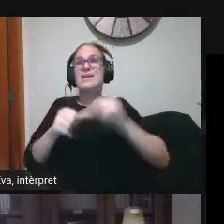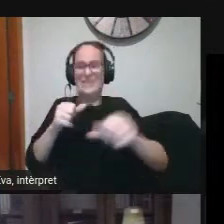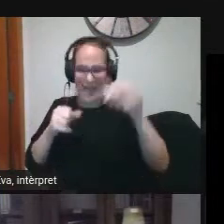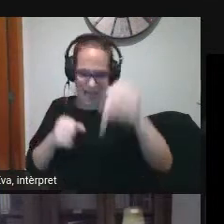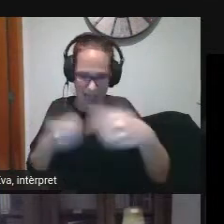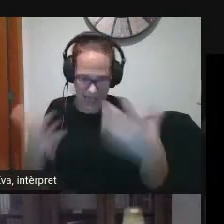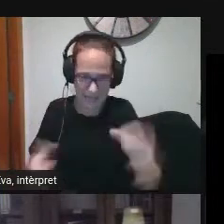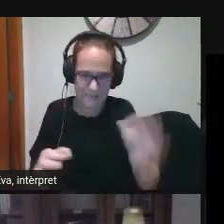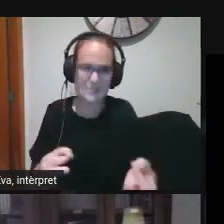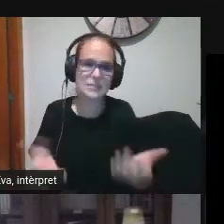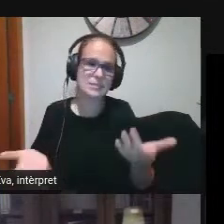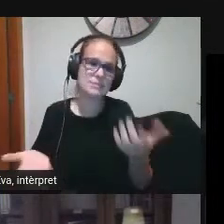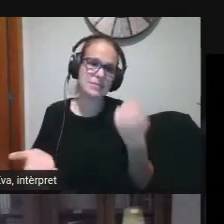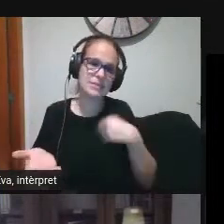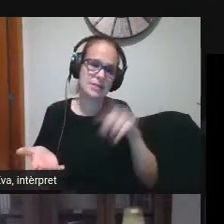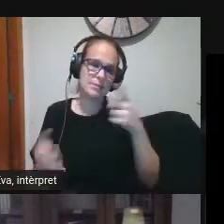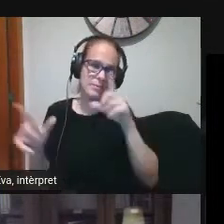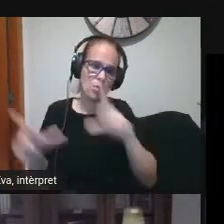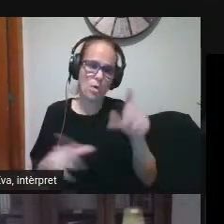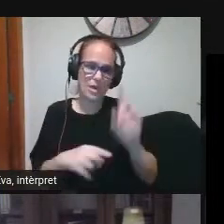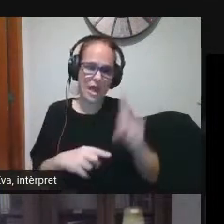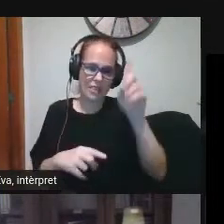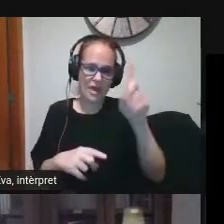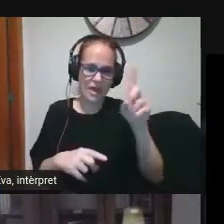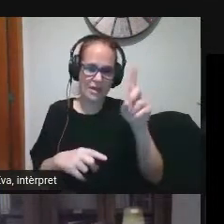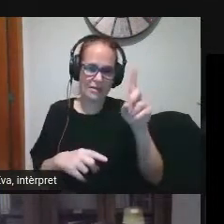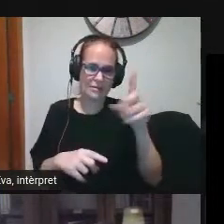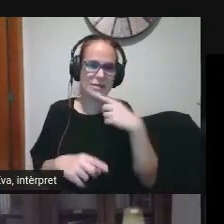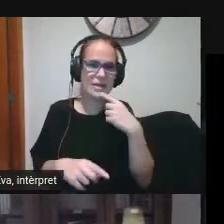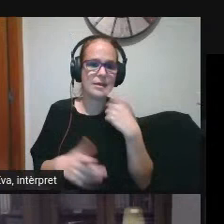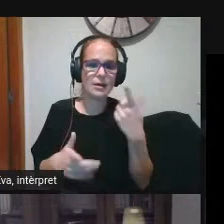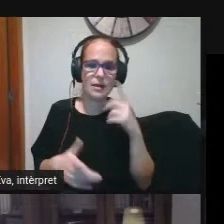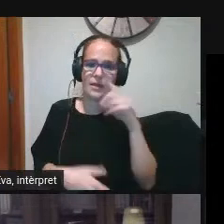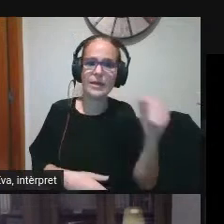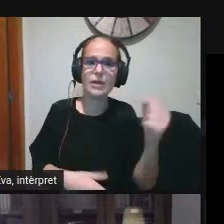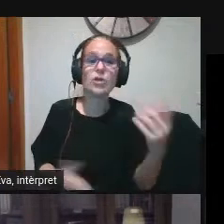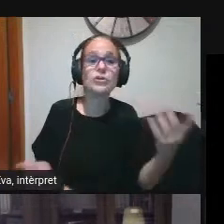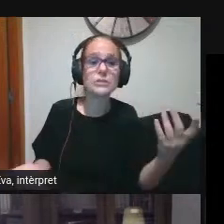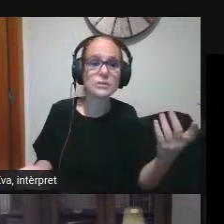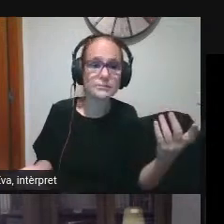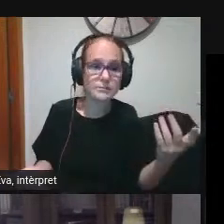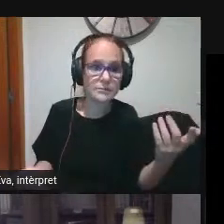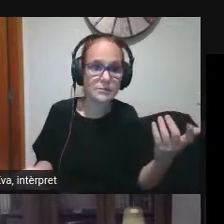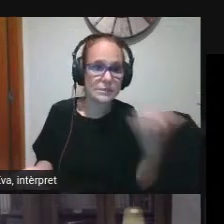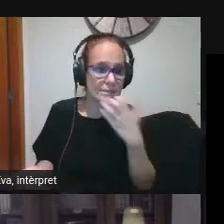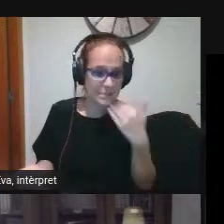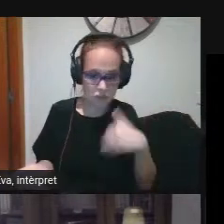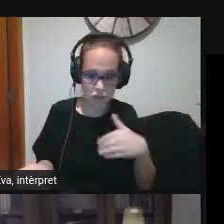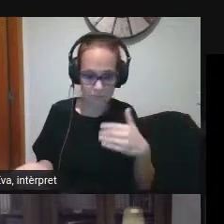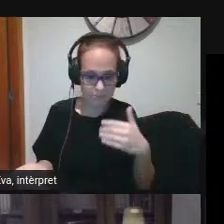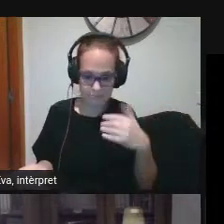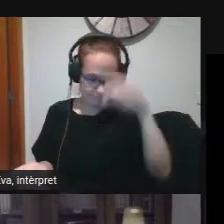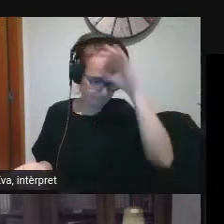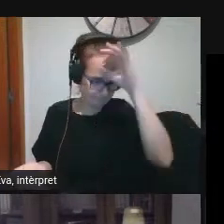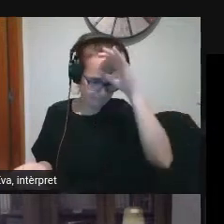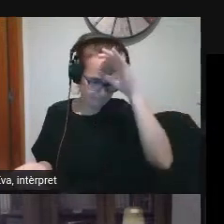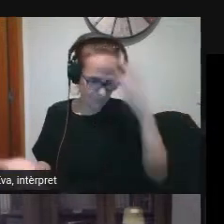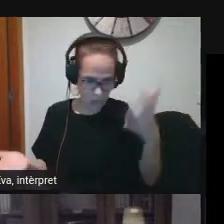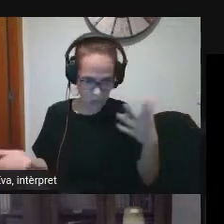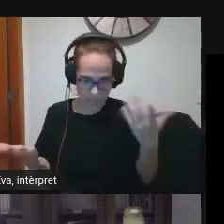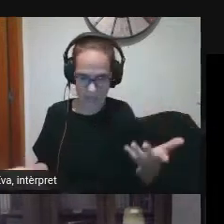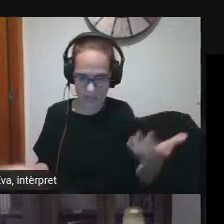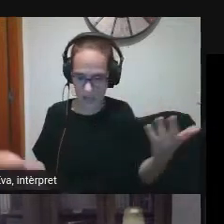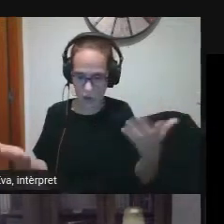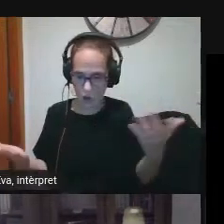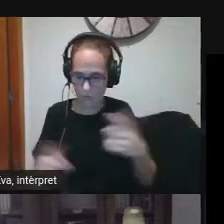el que surt el primer quadre del de tot que és la diagnosi si no sé com estic com sé on vull arribar